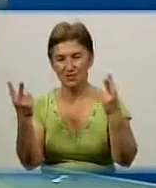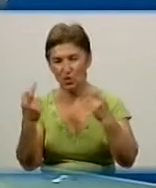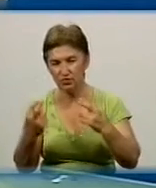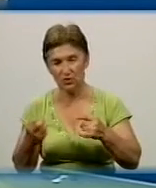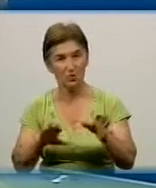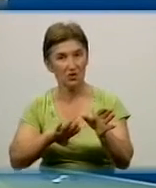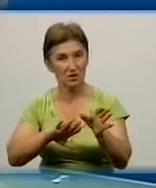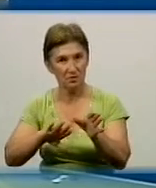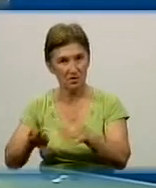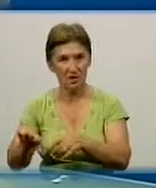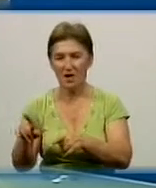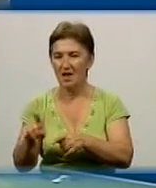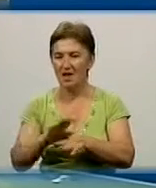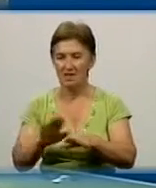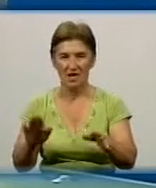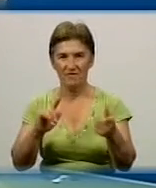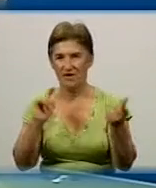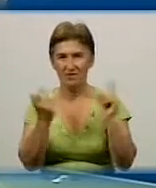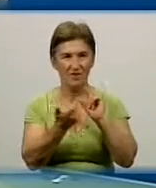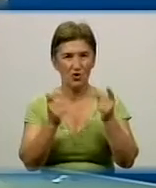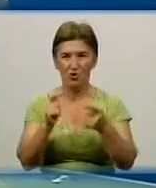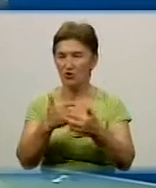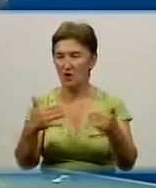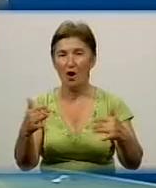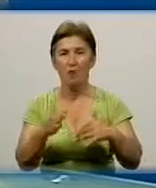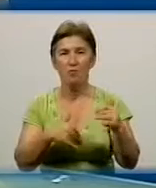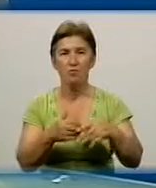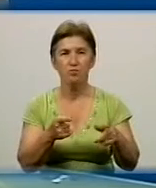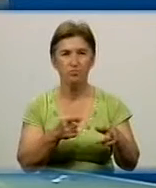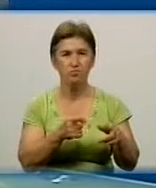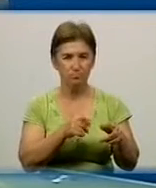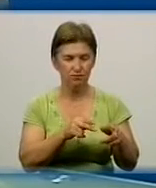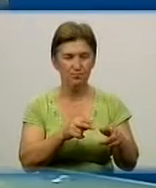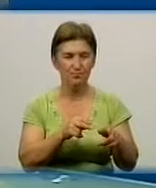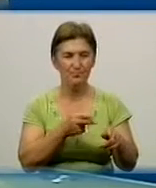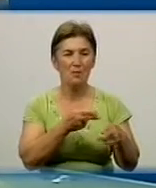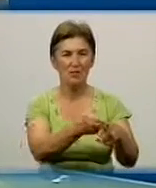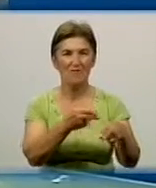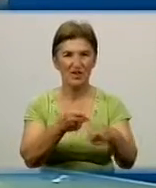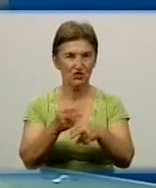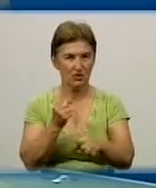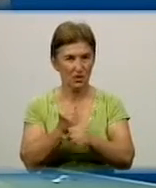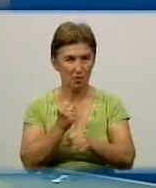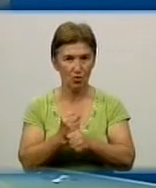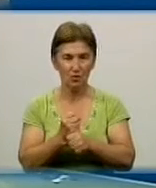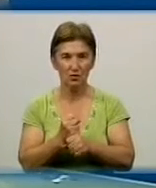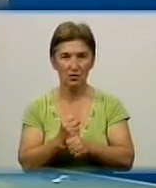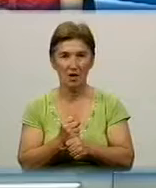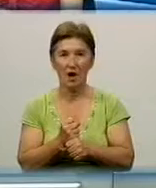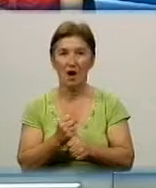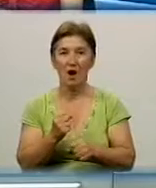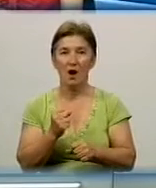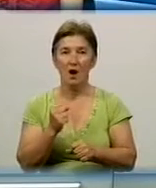інше. І не відволікаючись на профілактичну роботу в селах, на вулицьких містах, ну і взагалі на перший рівень.